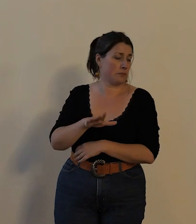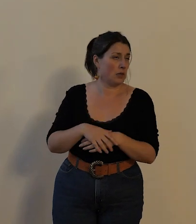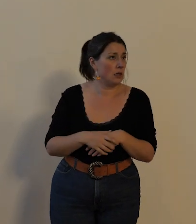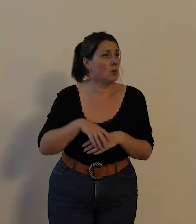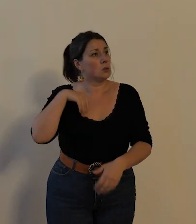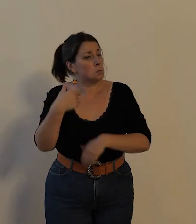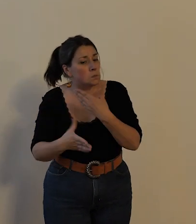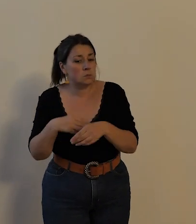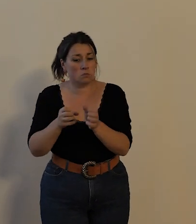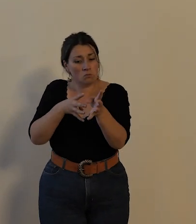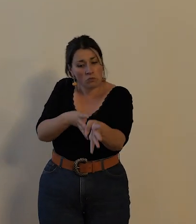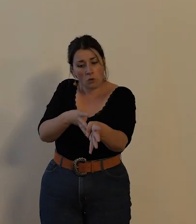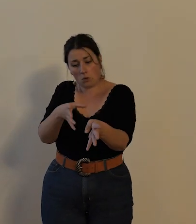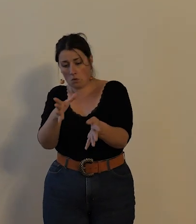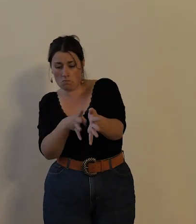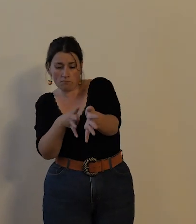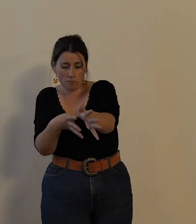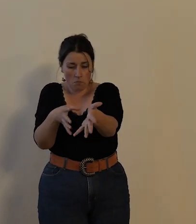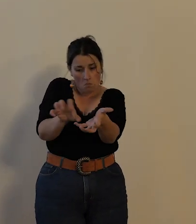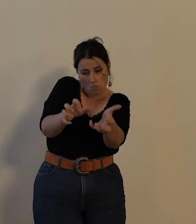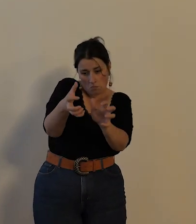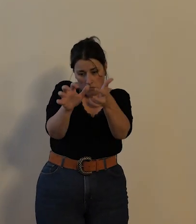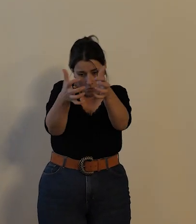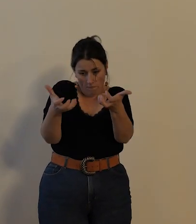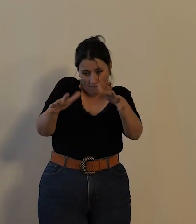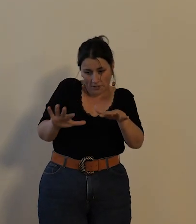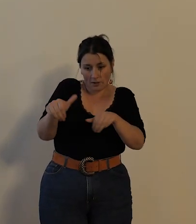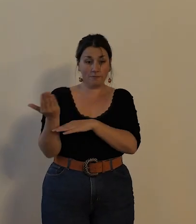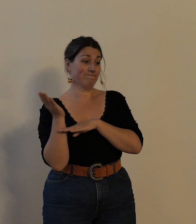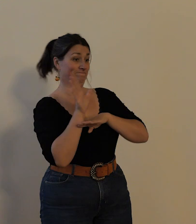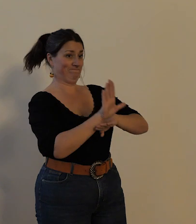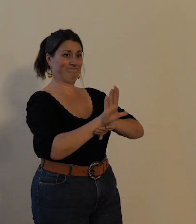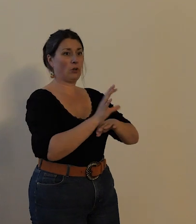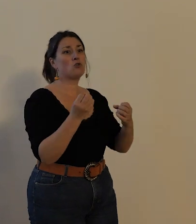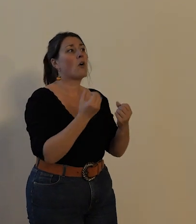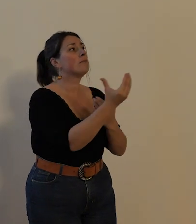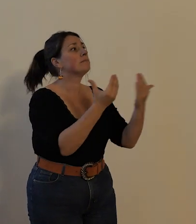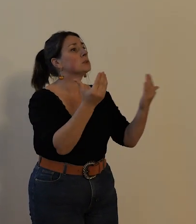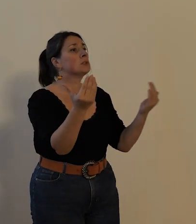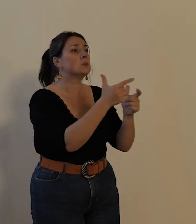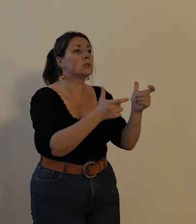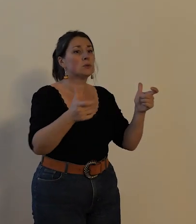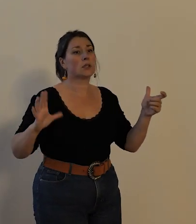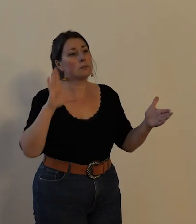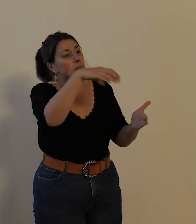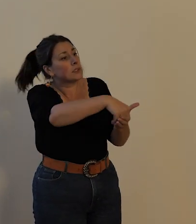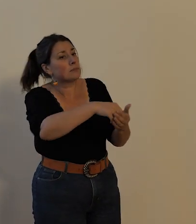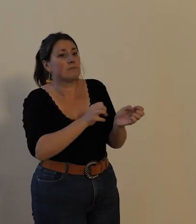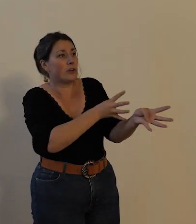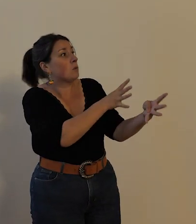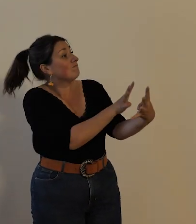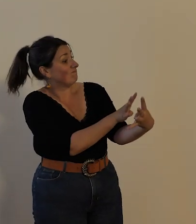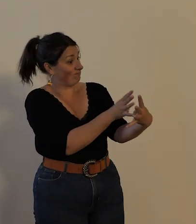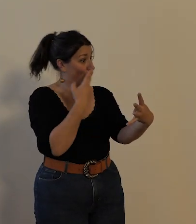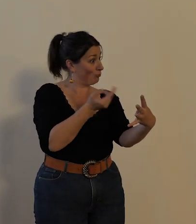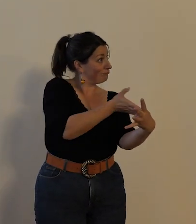monter des bicyclettes ils en font la présentation lors notamment d'expositions industrielles et